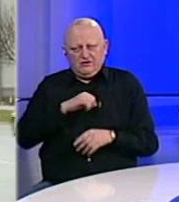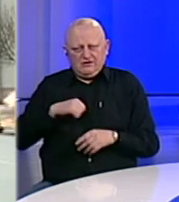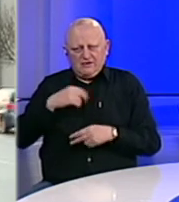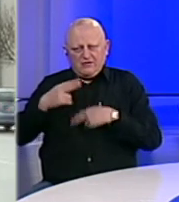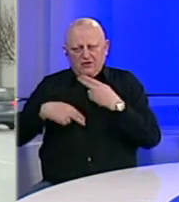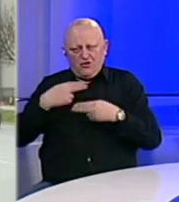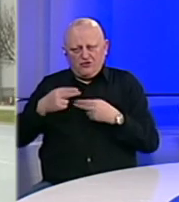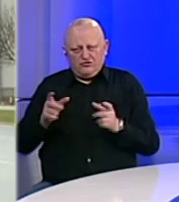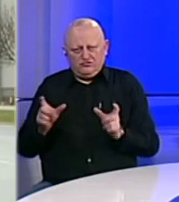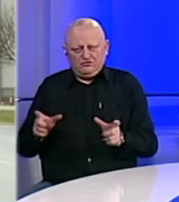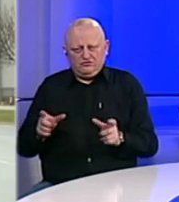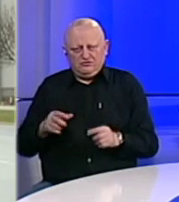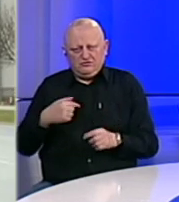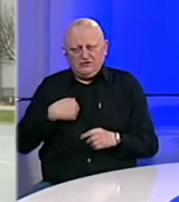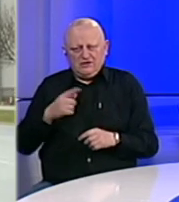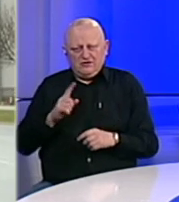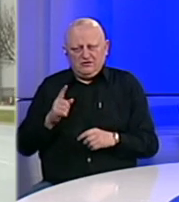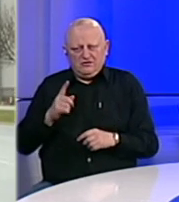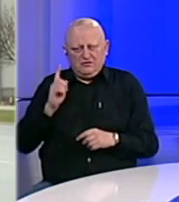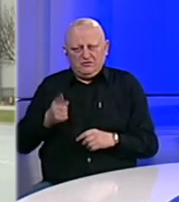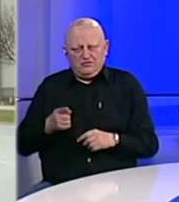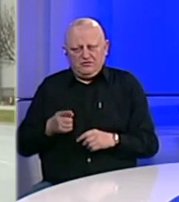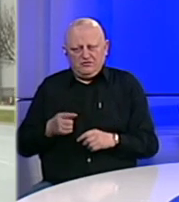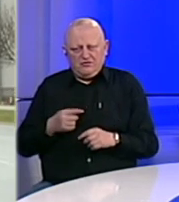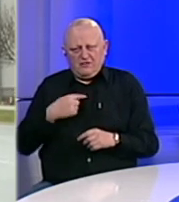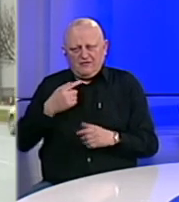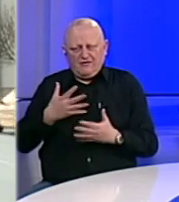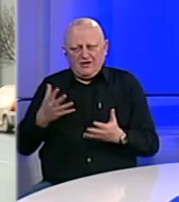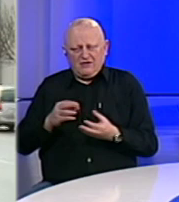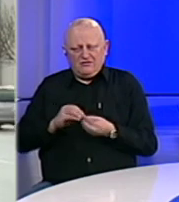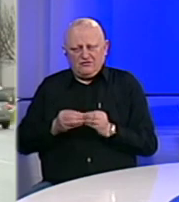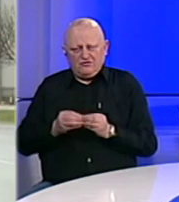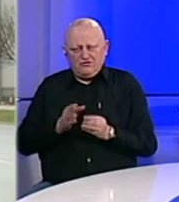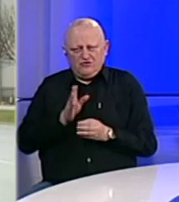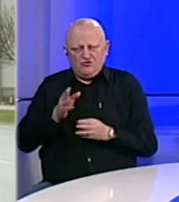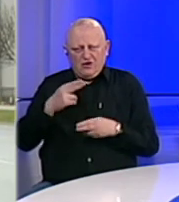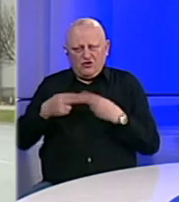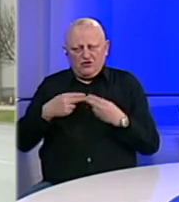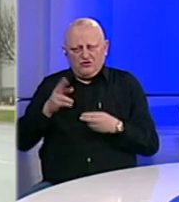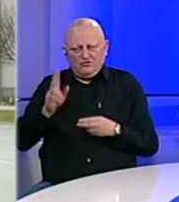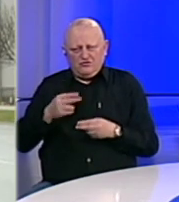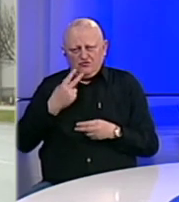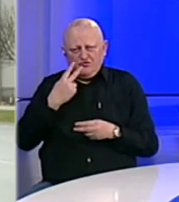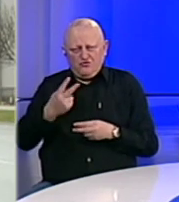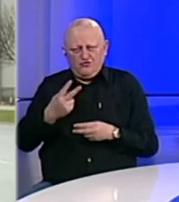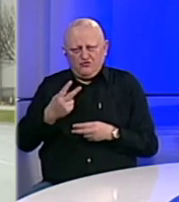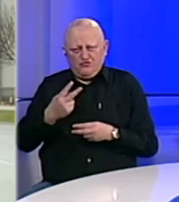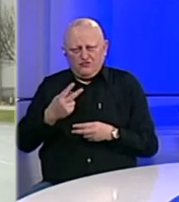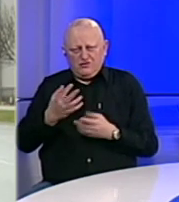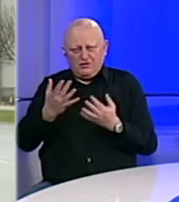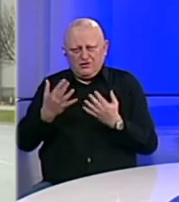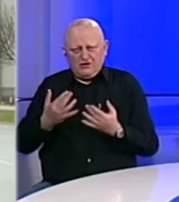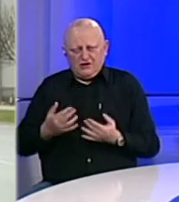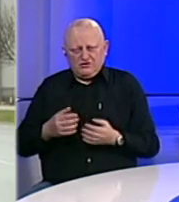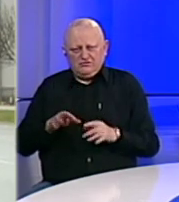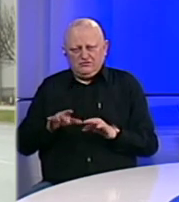kontrolnih organa, za nas to nije pretjerano, da kažemo, veliki problem iz ugla kontrole jer jednostavnim uvidom u račune